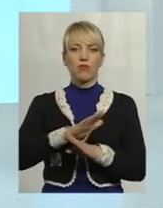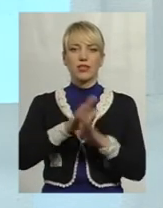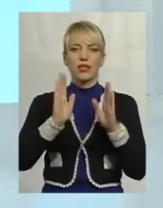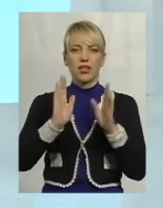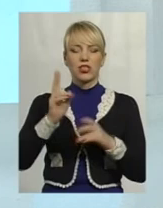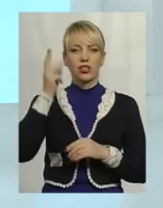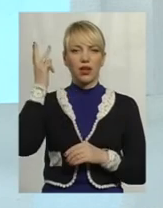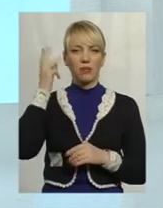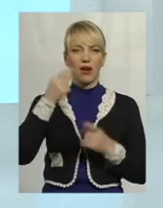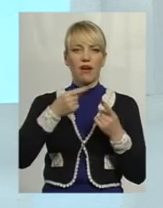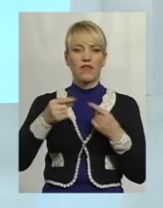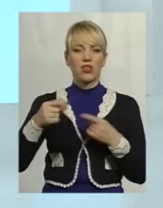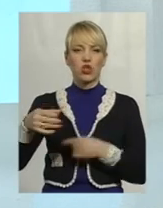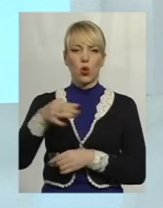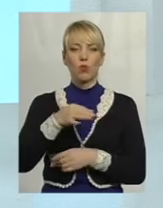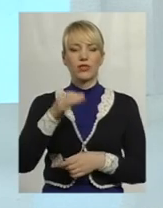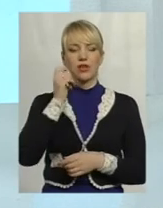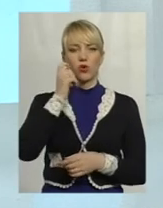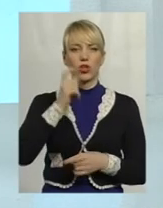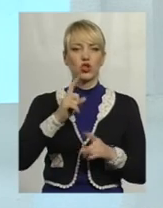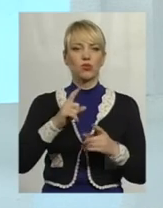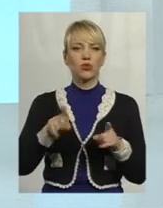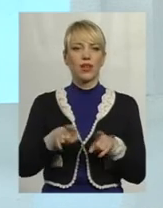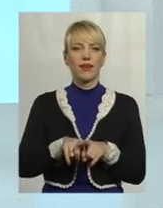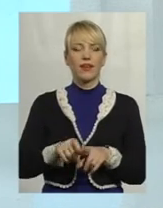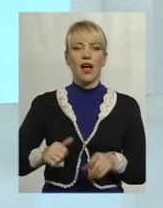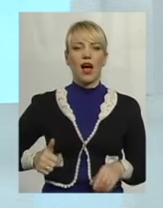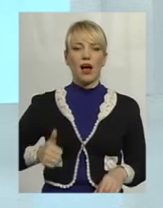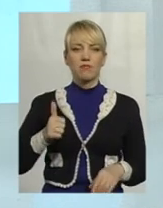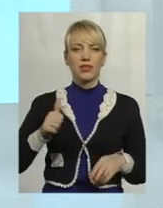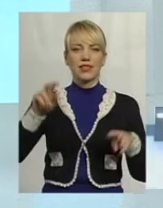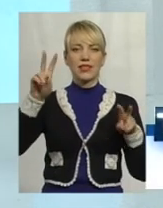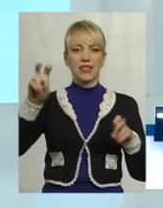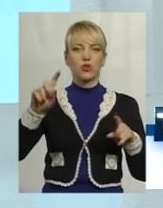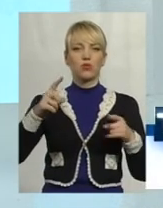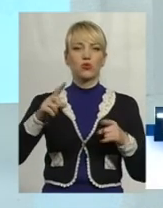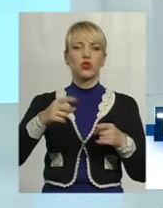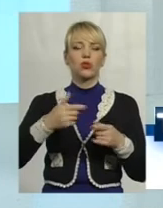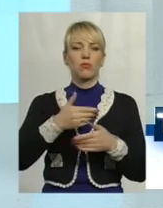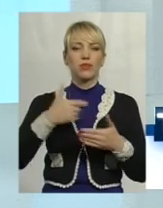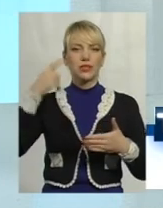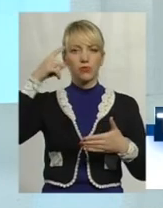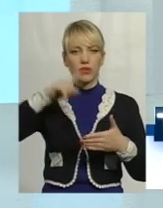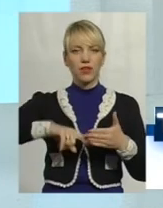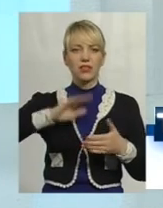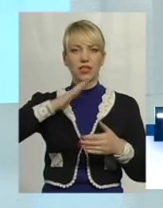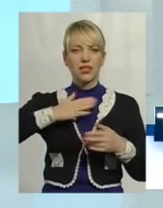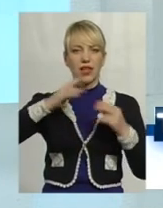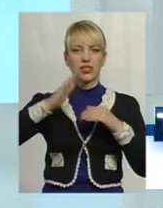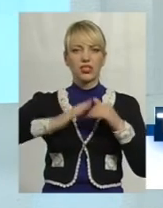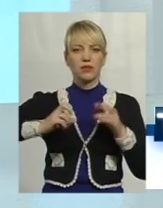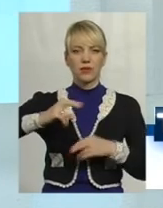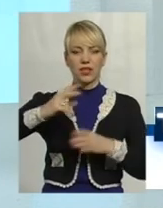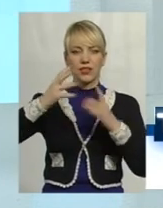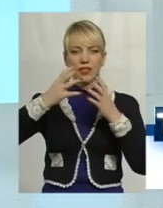областях України. А чому такий амбітний масштабний статус, як загальнонаціональний? Тому що ми сподіваємося, наші аналітики прорахували, що